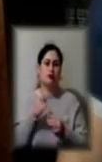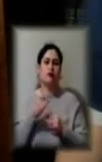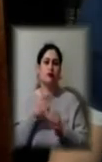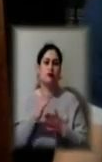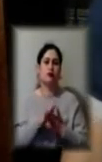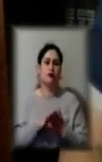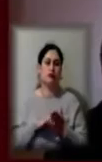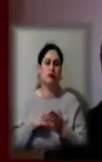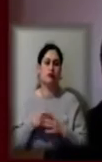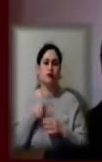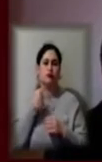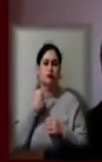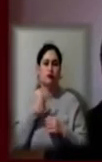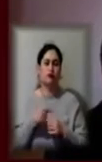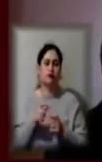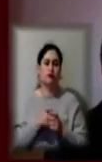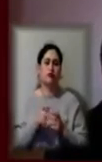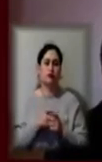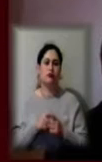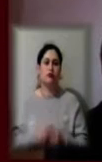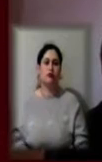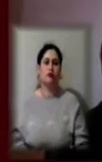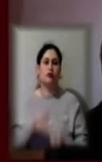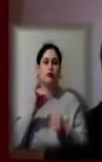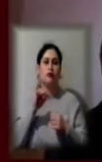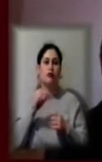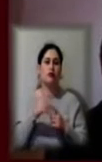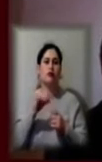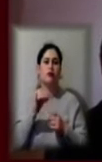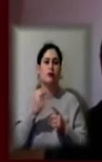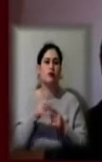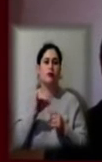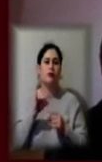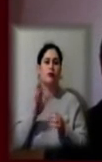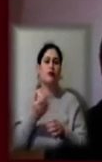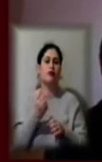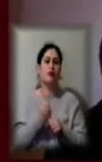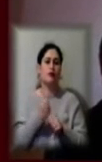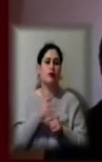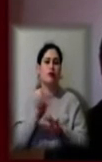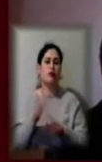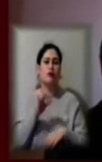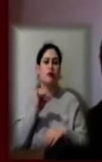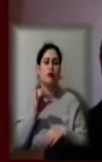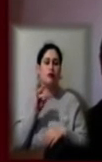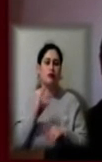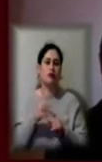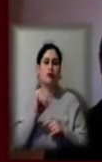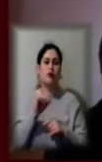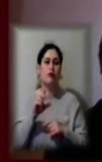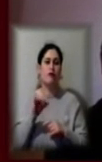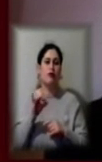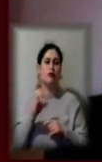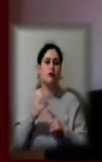слова там інші. У театрі мають надію, що прем'єра відбудеться по завершенню карантину. А у вересні, розказав директор театру,